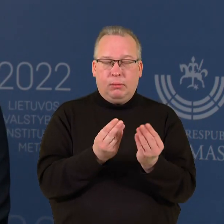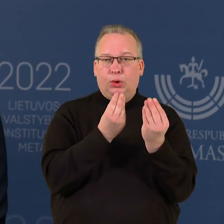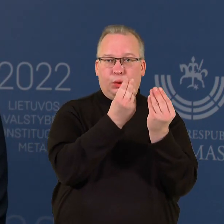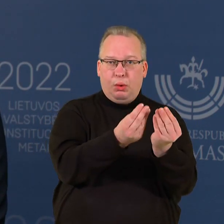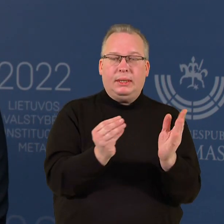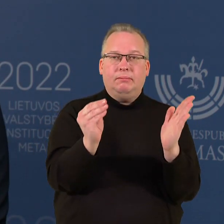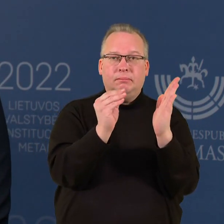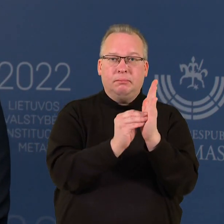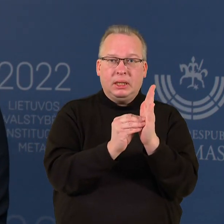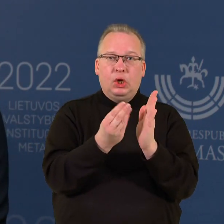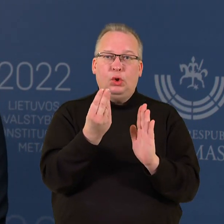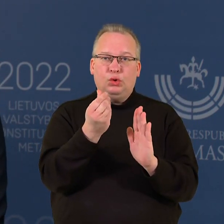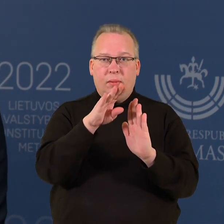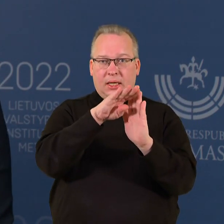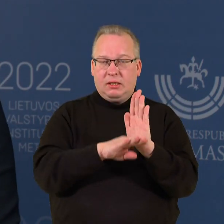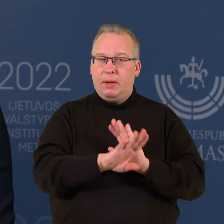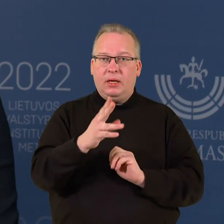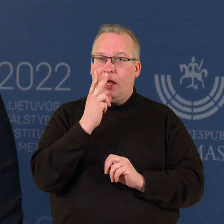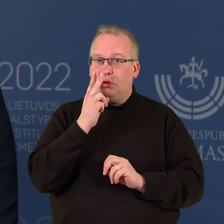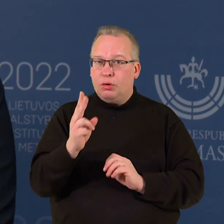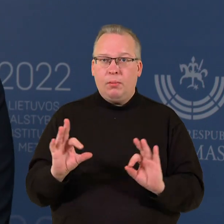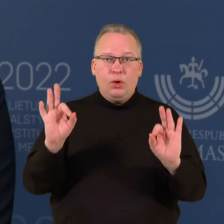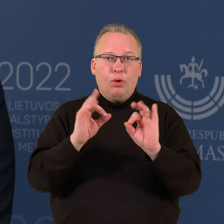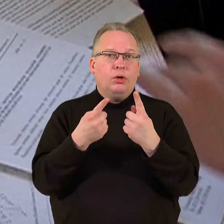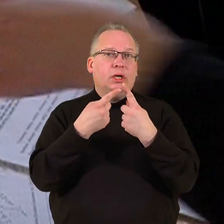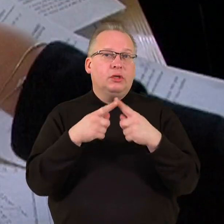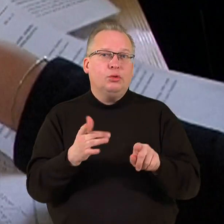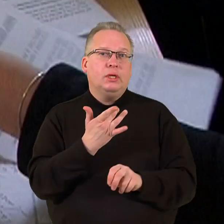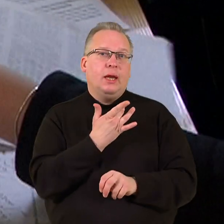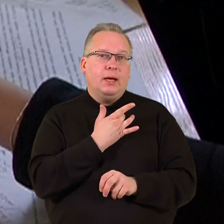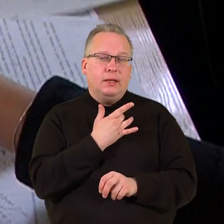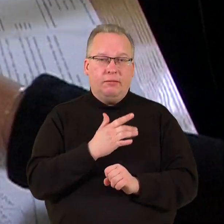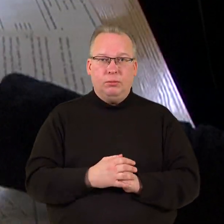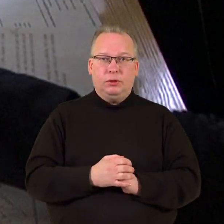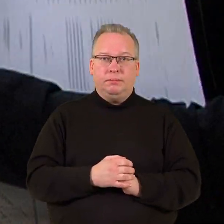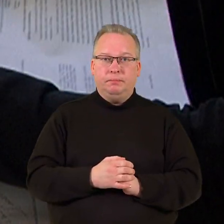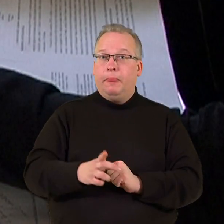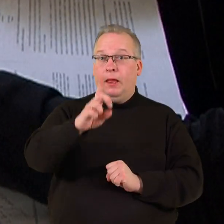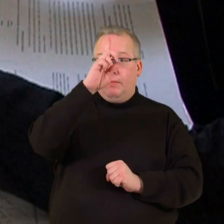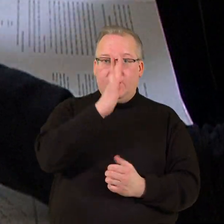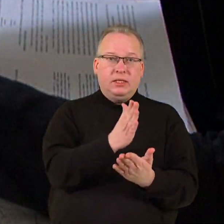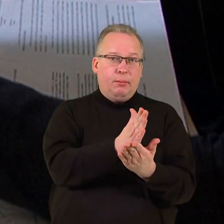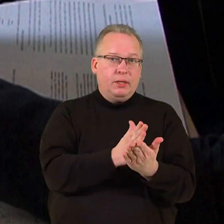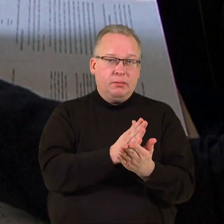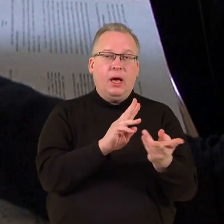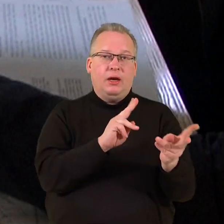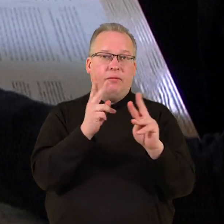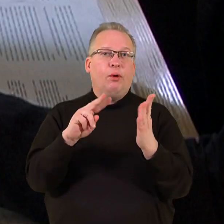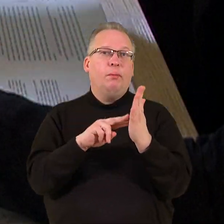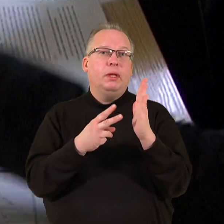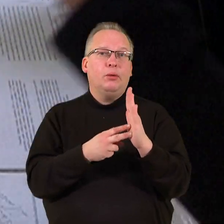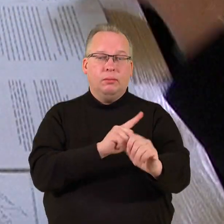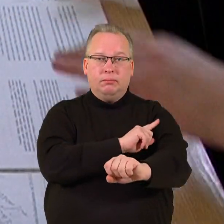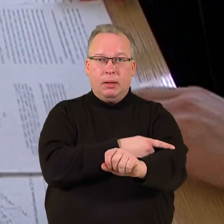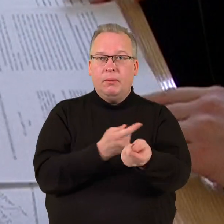sumą įstatymę ir visiškai neatsižvelgti į jokius kitus reglamentavimo dalykus. Valstybės tarnybos reforma planuojama